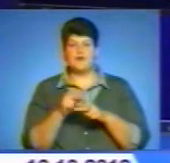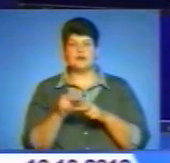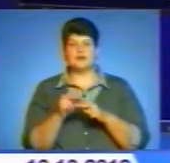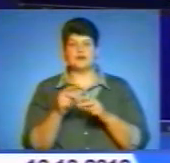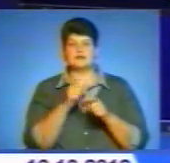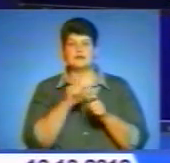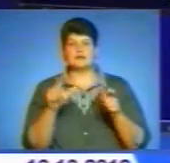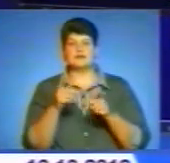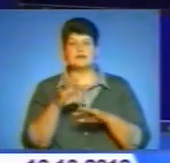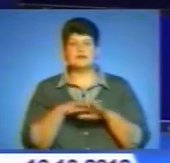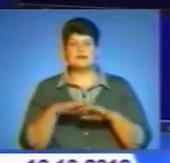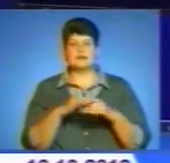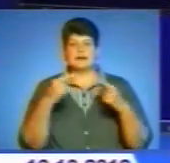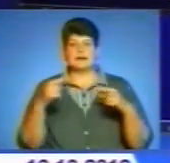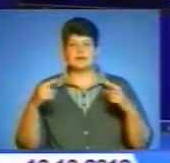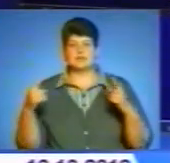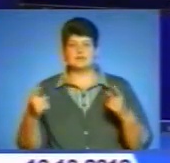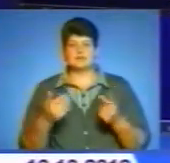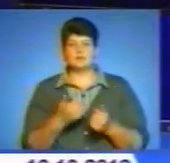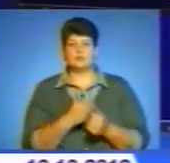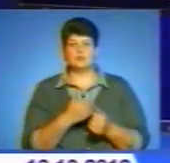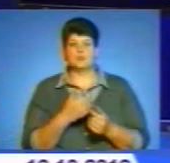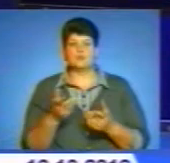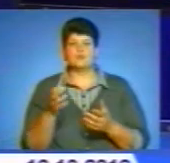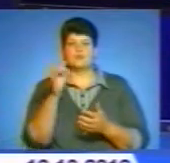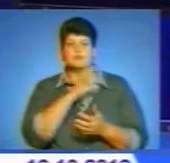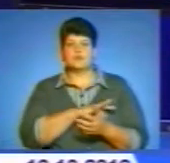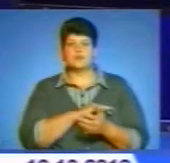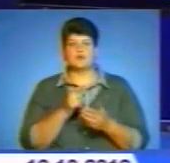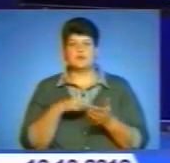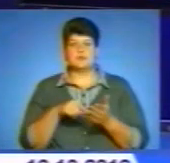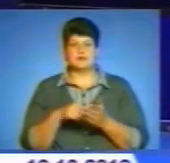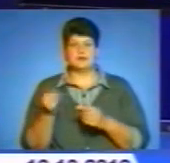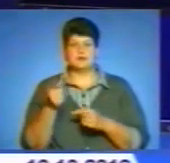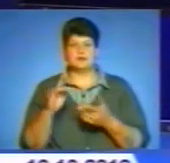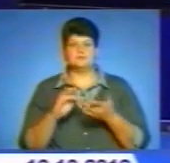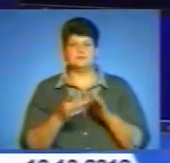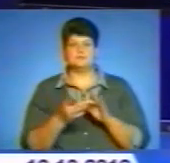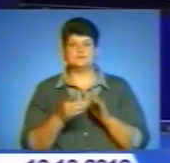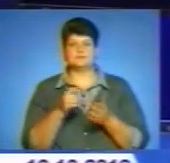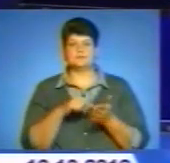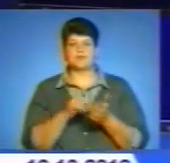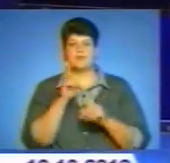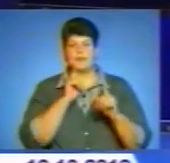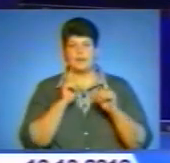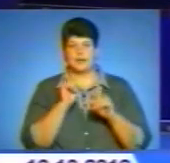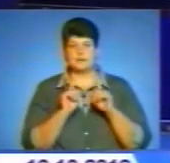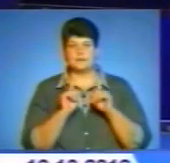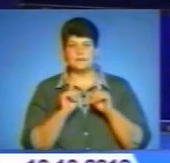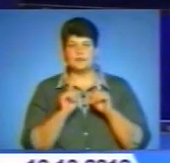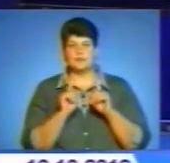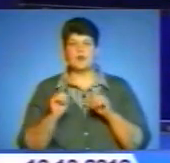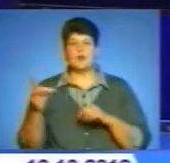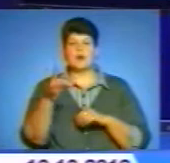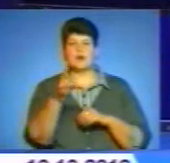сезон для шкіл, лікувальних і дошкільних закладів населення та інших споживачів міста. Тернополя. Йдеться на сайті